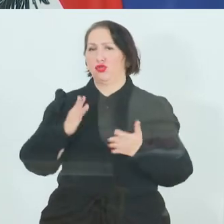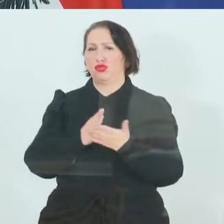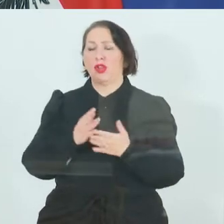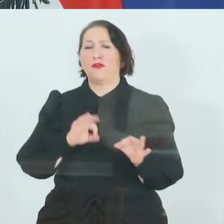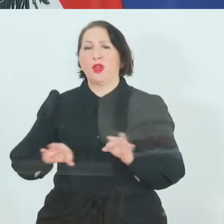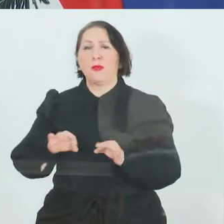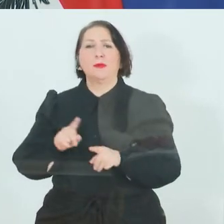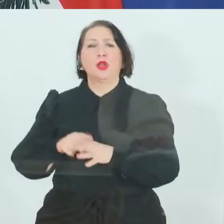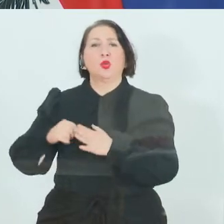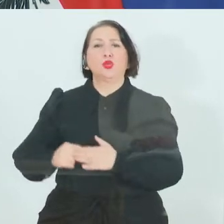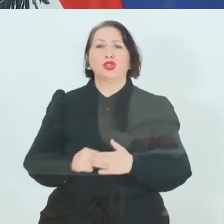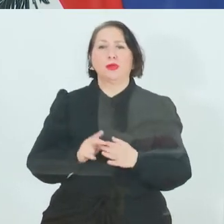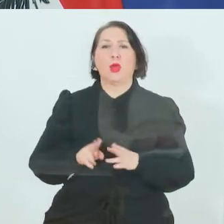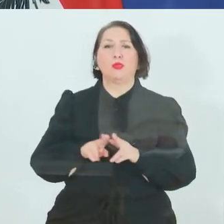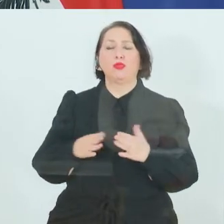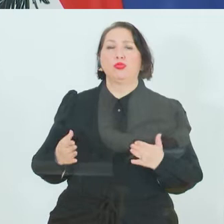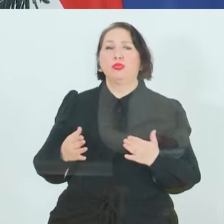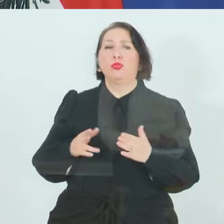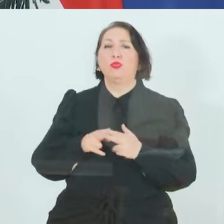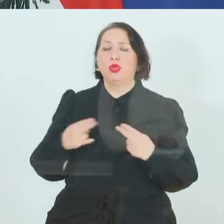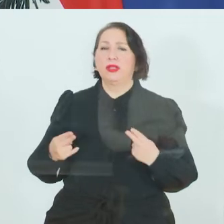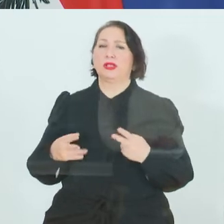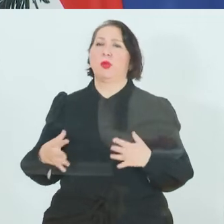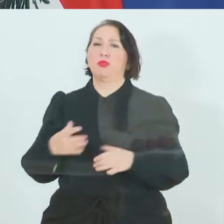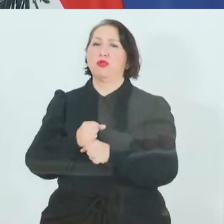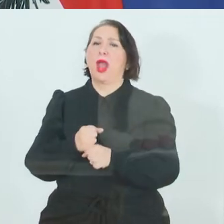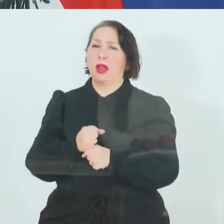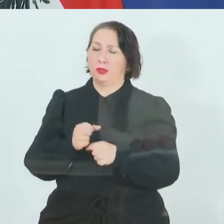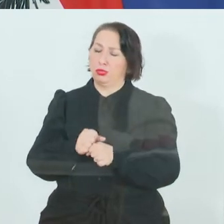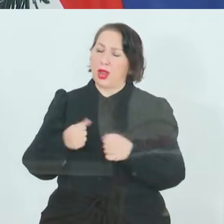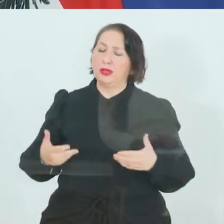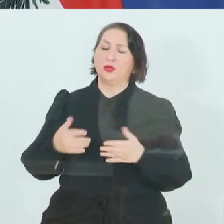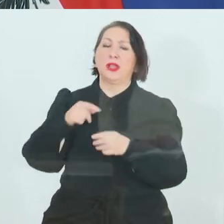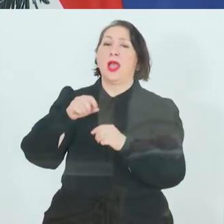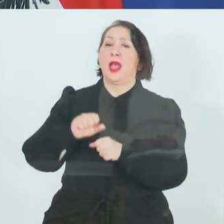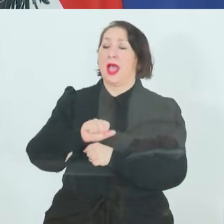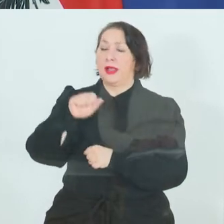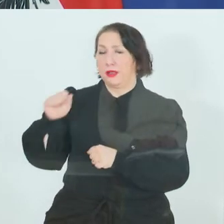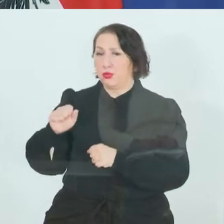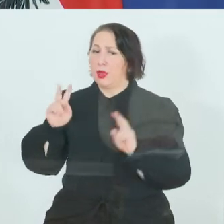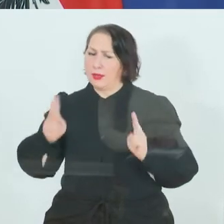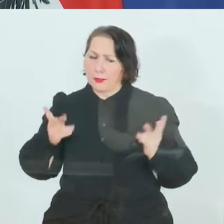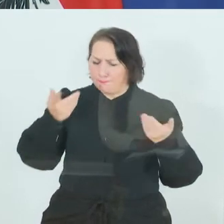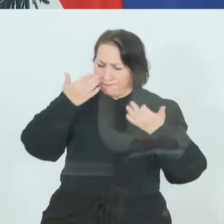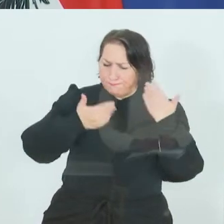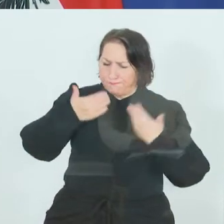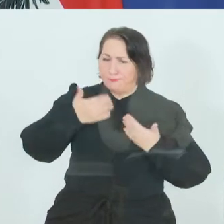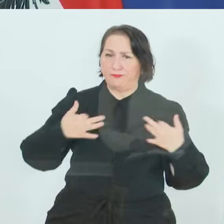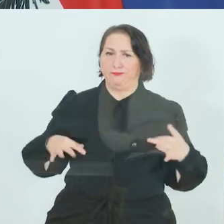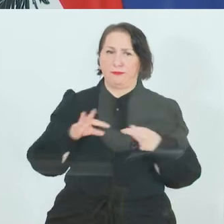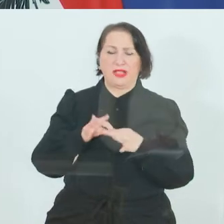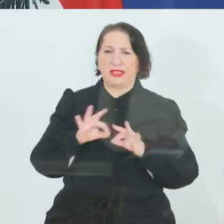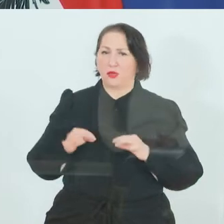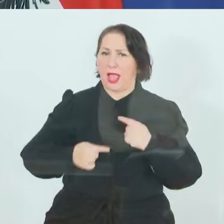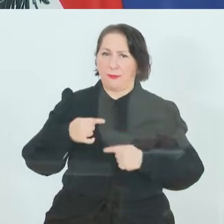Bundesbuchhaltungsagentur, um die Anträge der Kurzarbeit schnellstmöglichst, bestmöglichst abzuwickeln. Im besten Fall über das